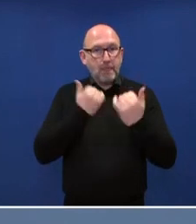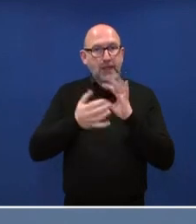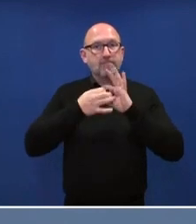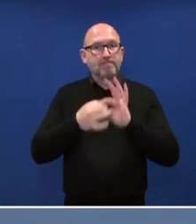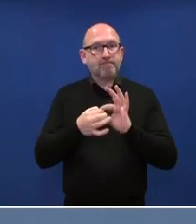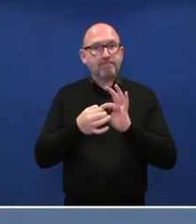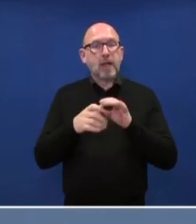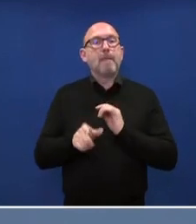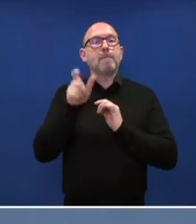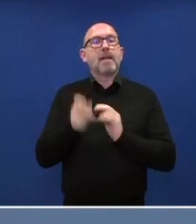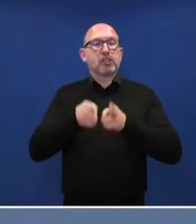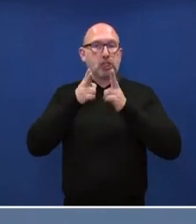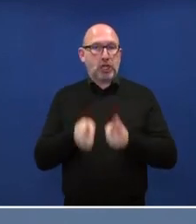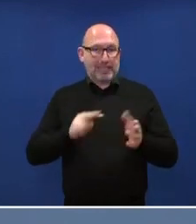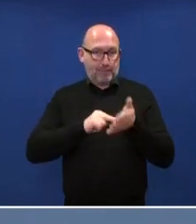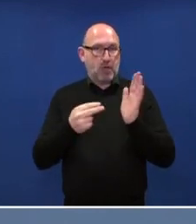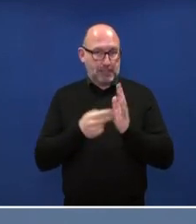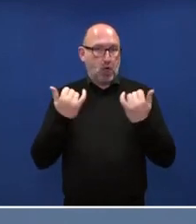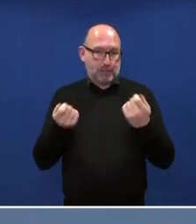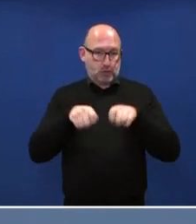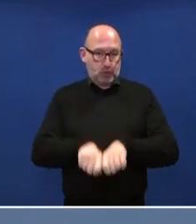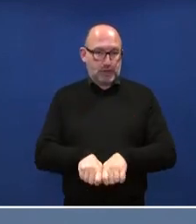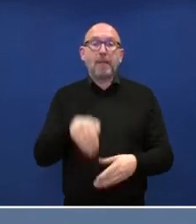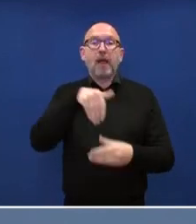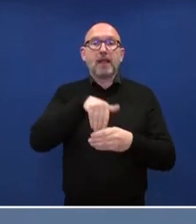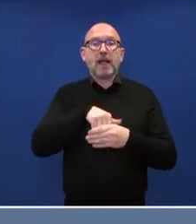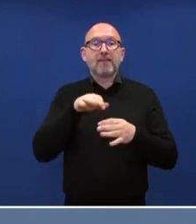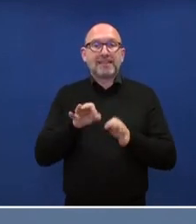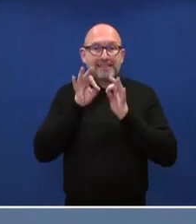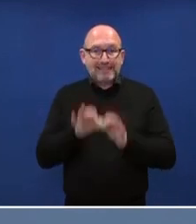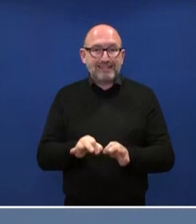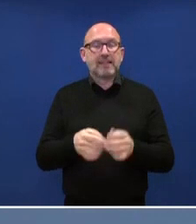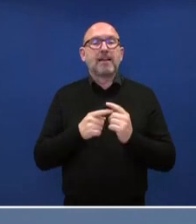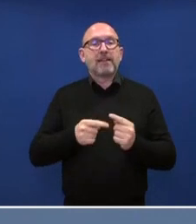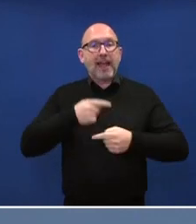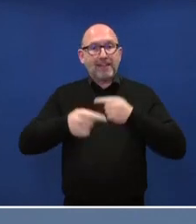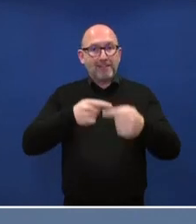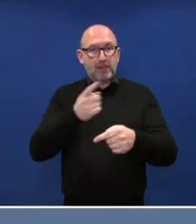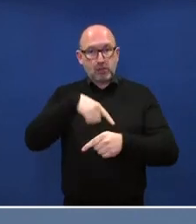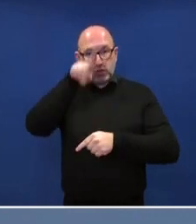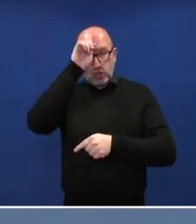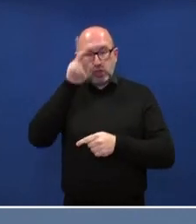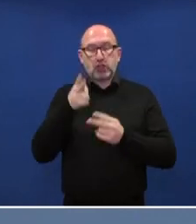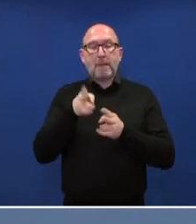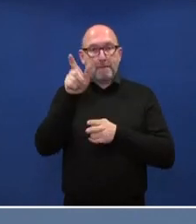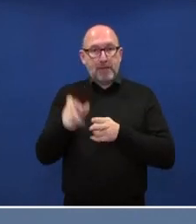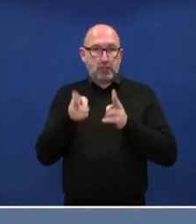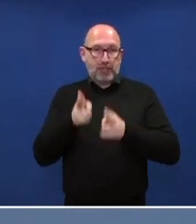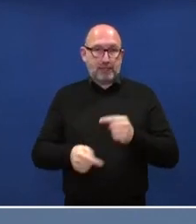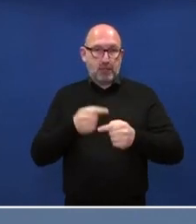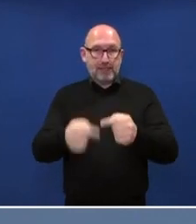Menschenrechtspolitik beschlossen. Der Bericht beinhaltet zentrale Entwicklungen in der deutschen Menschenrechtspolitik und im internationalen sowie